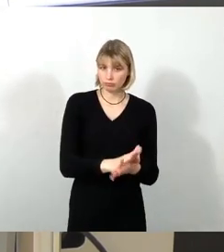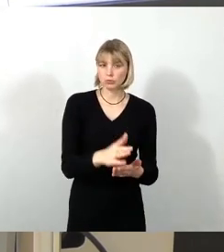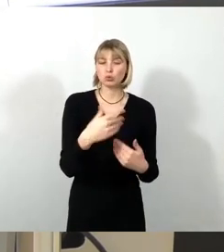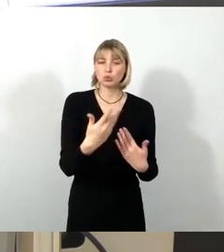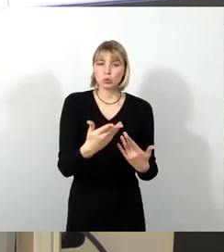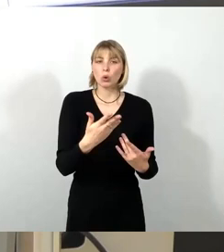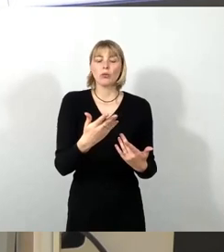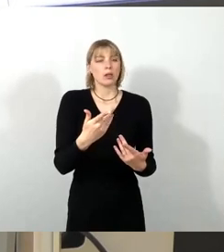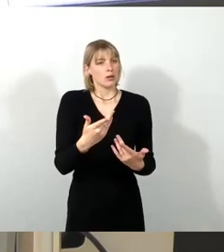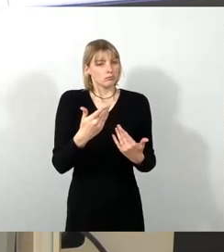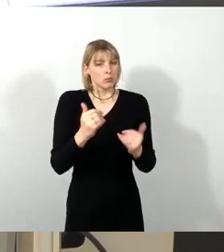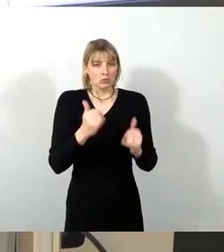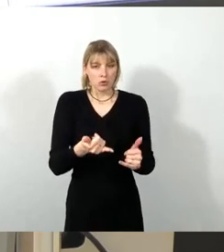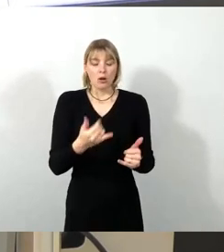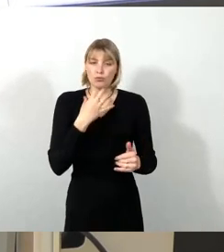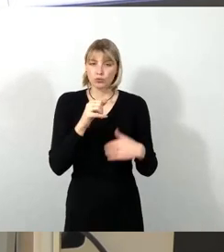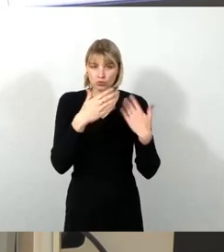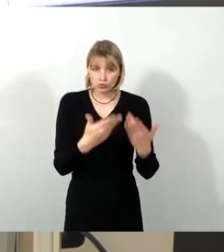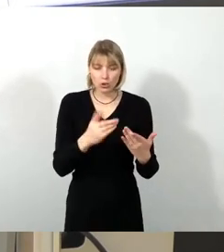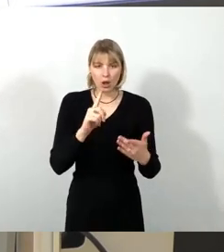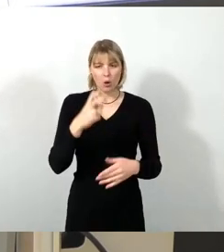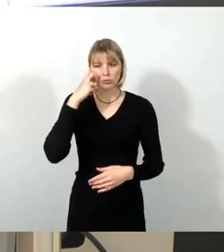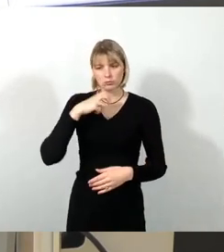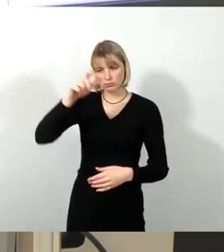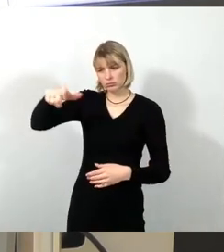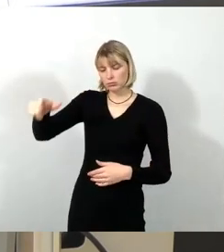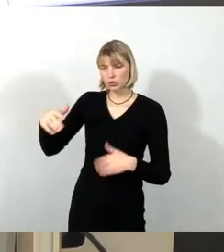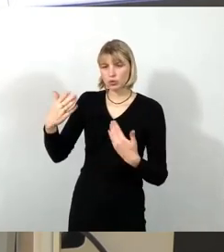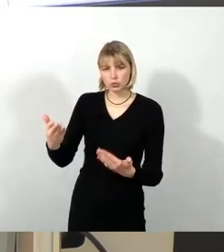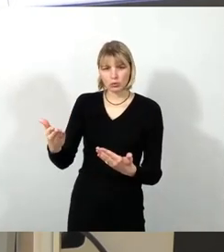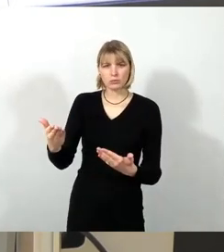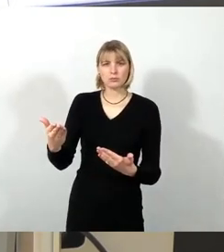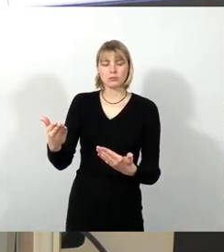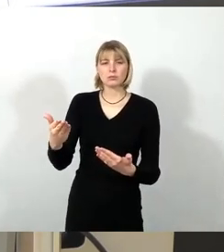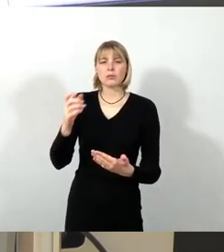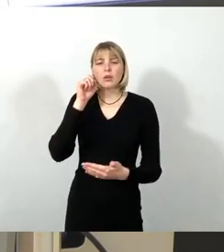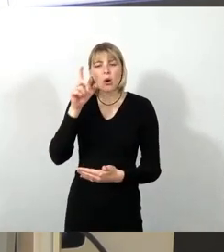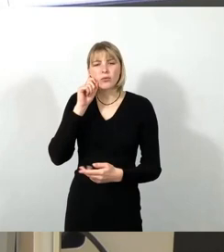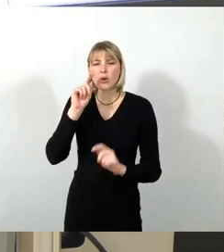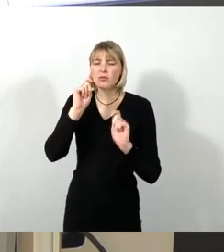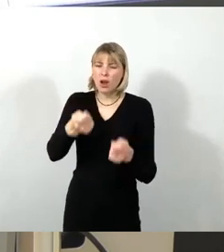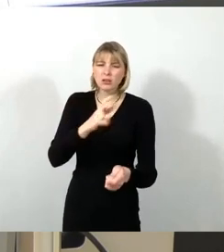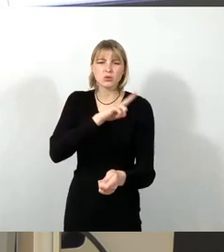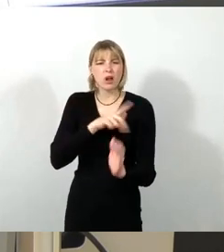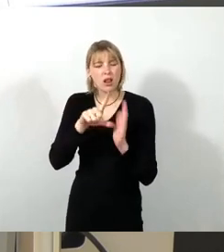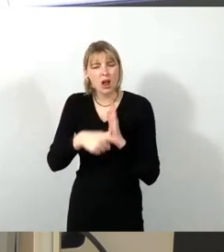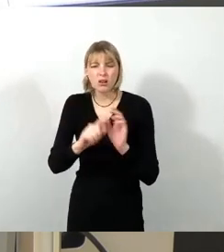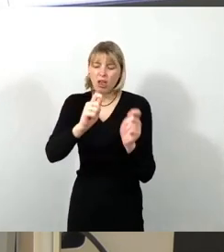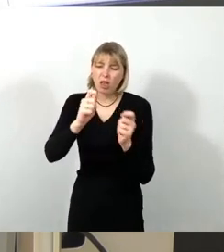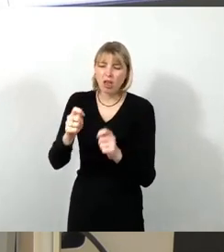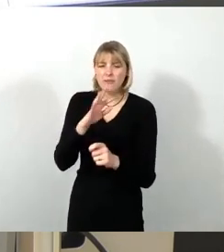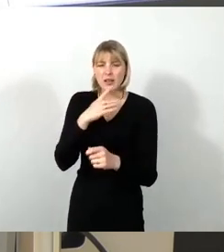Und gerade bei Seniorinnen ist oft die Beantragung von sozialen Leistungen mit viel Scham verbunden.